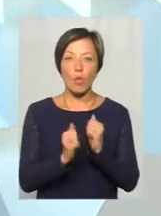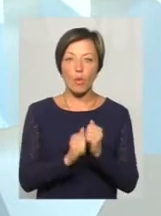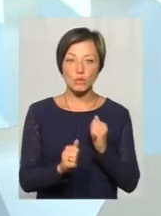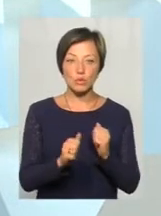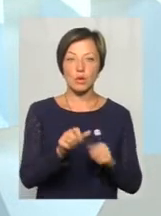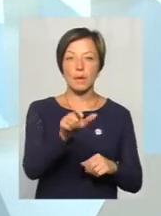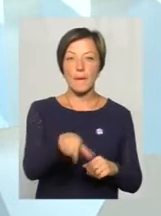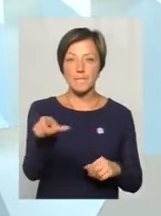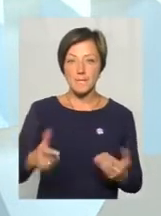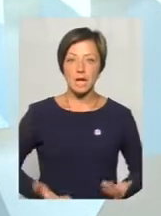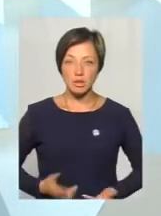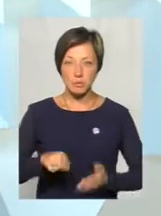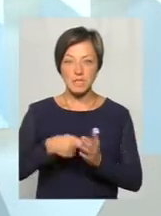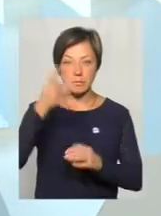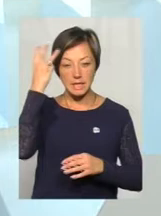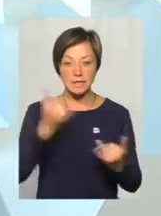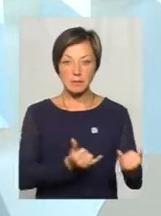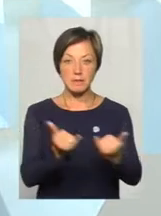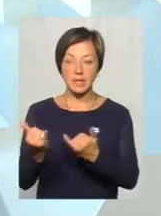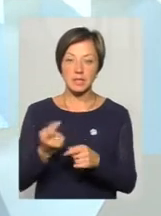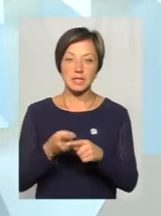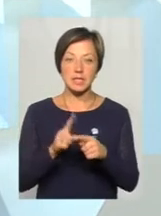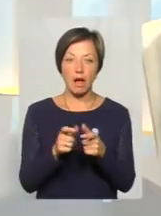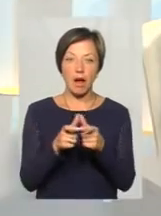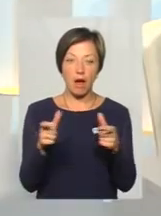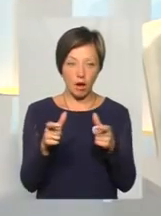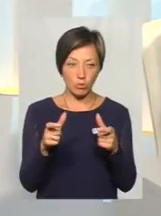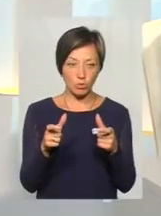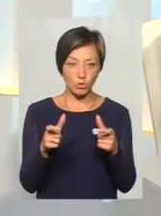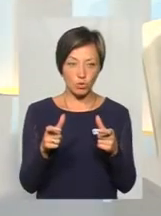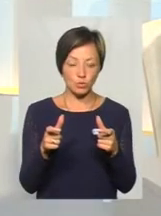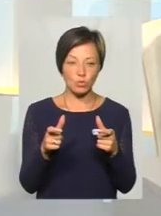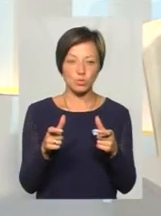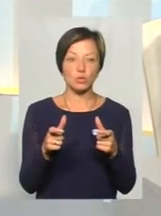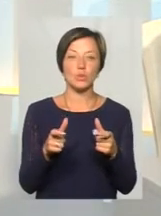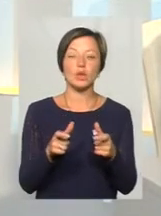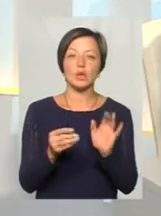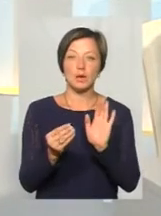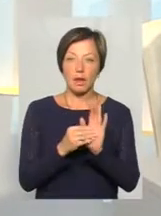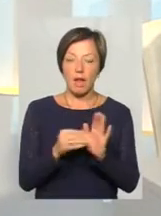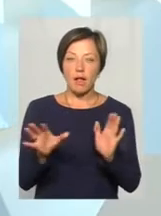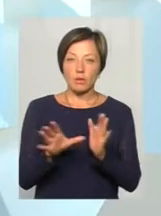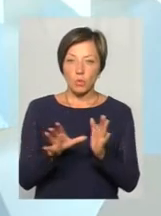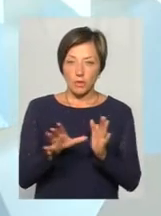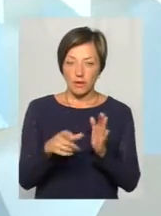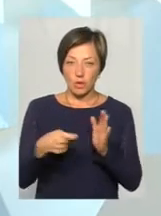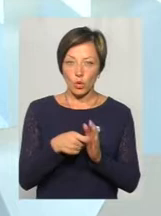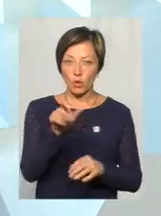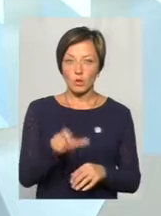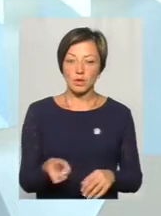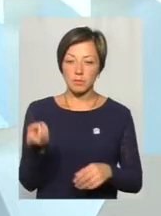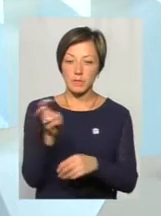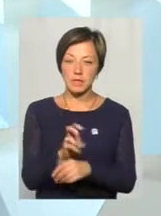мешканця Хмельницького забезпечити карткою, на якій буде електронний квиток. Людина має прийти,